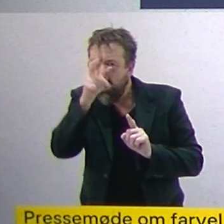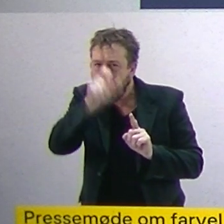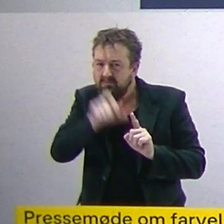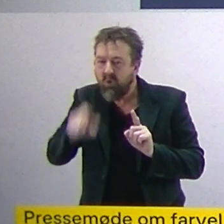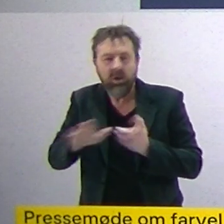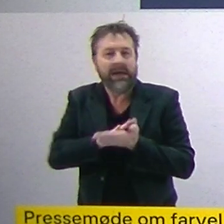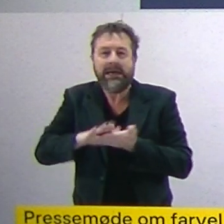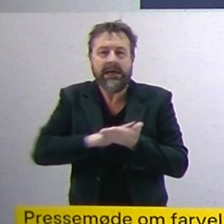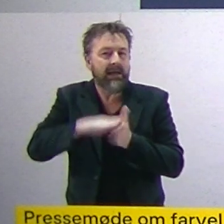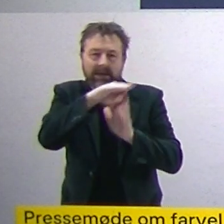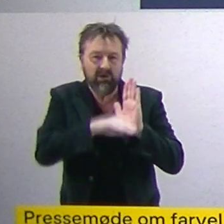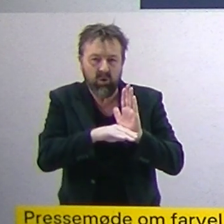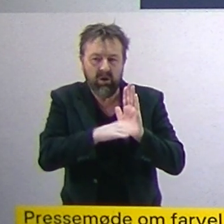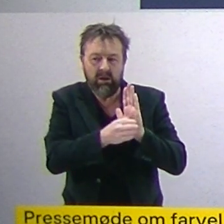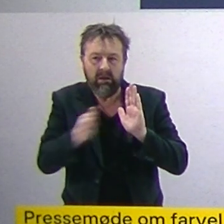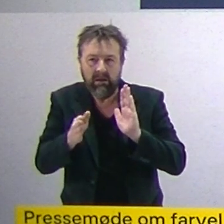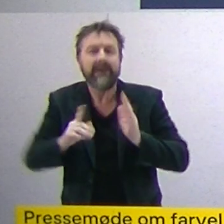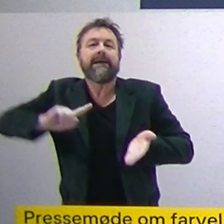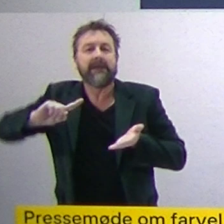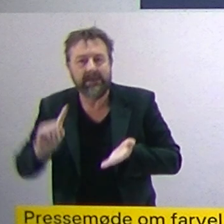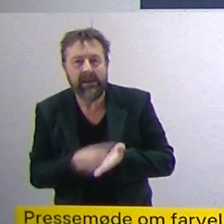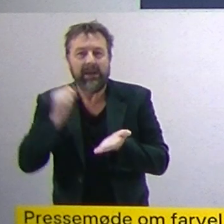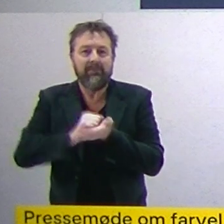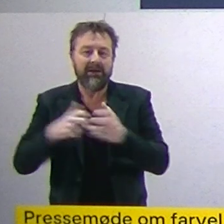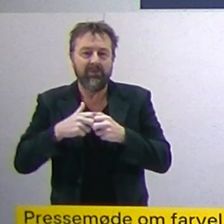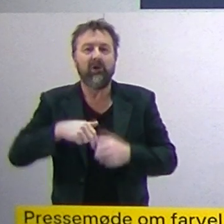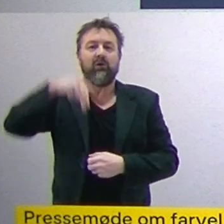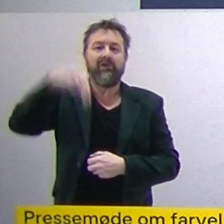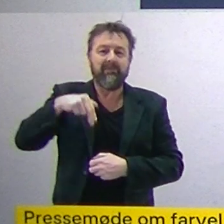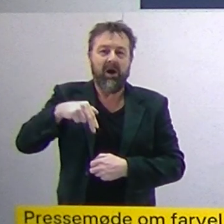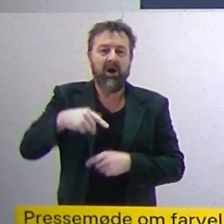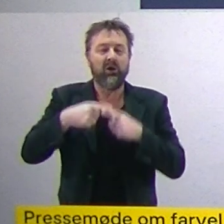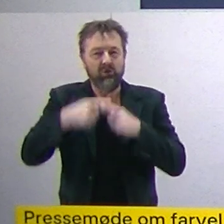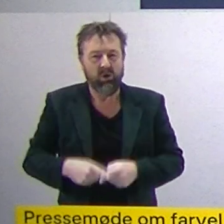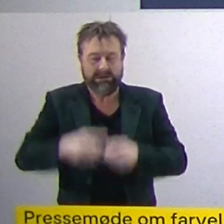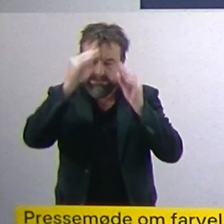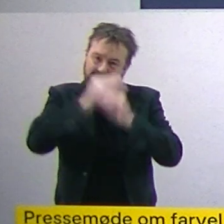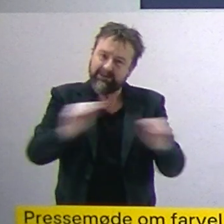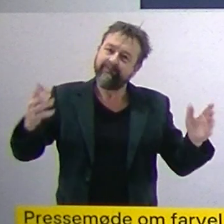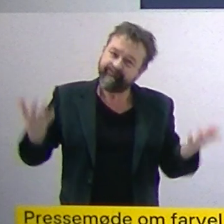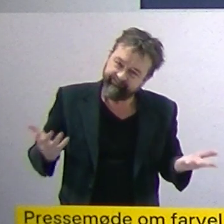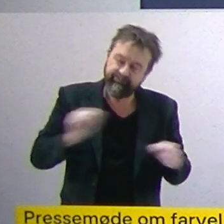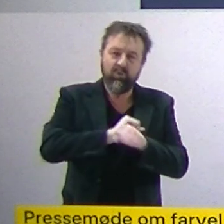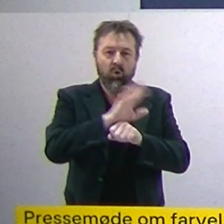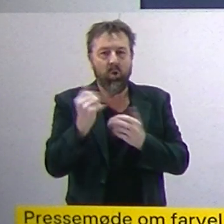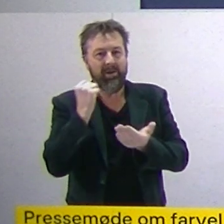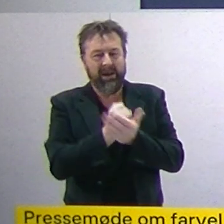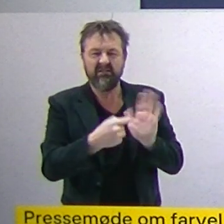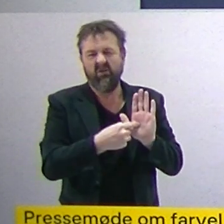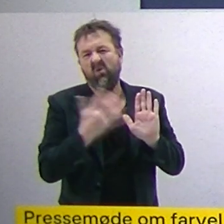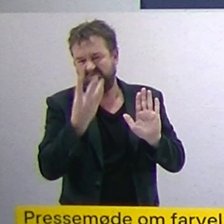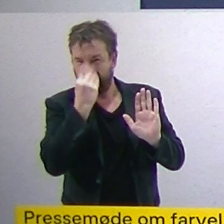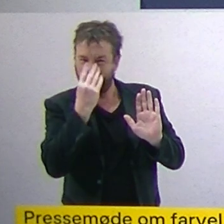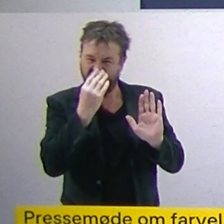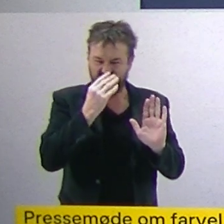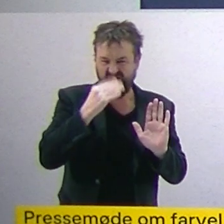huske, at vi stod her igen i starten af november og har kommenteret for, hvorfor det var nødvendigt igen at indføre coronapas, som er en relativt min restriktion,